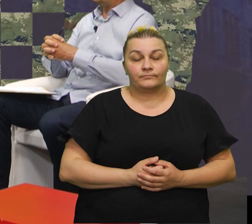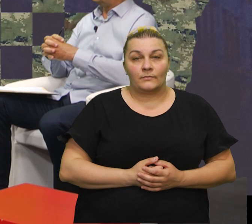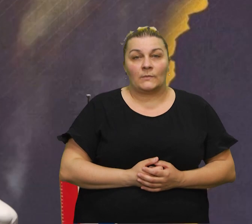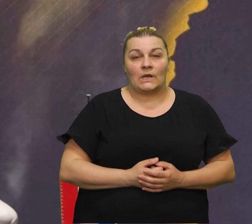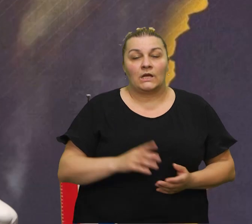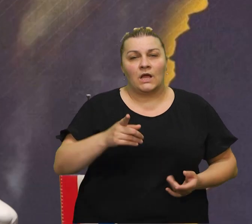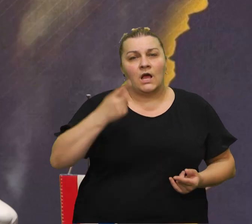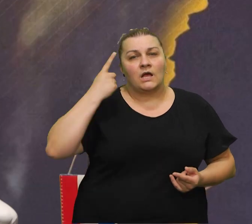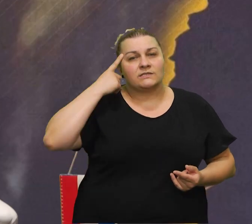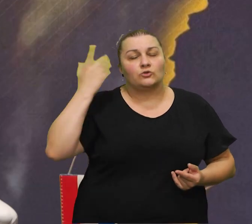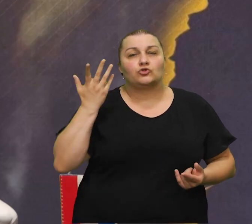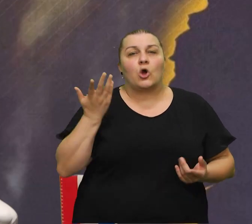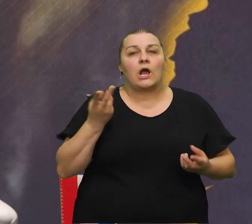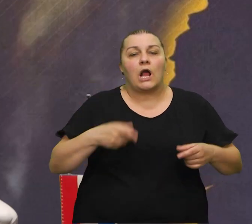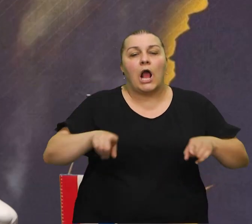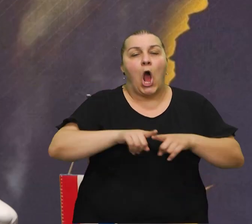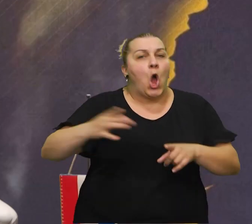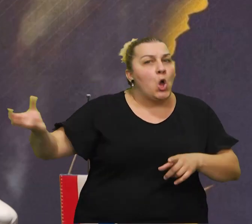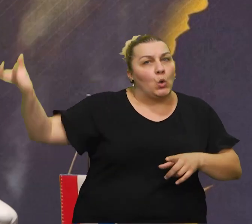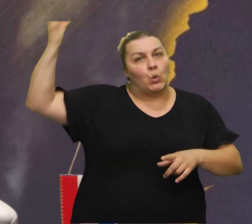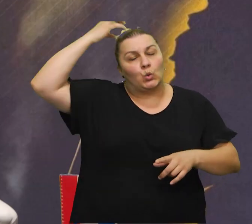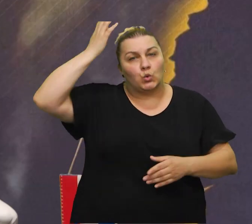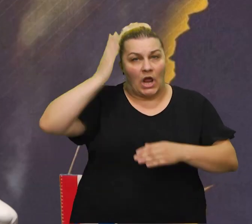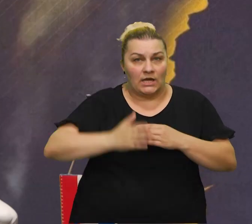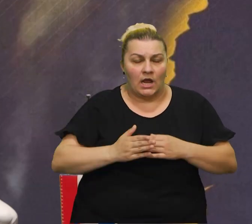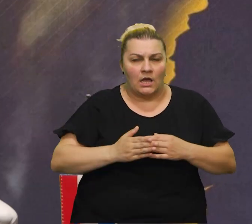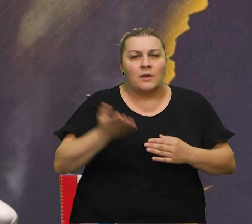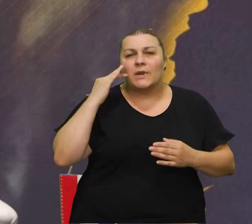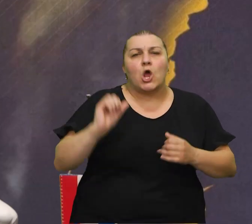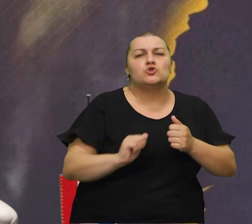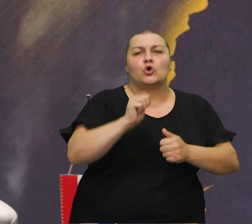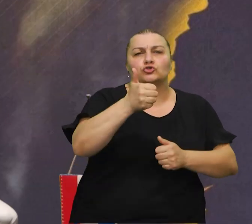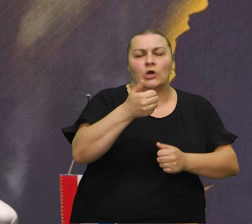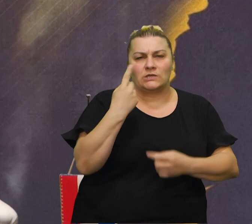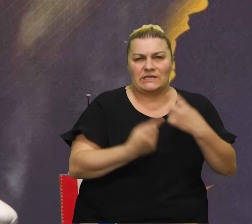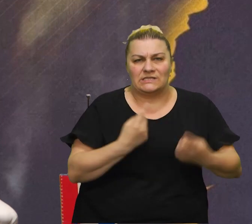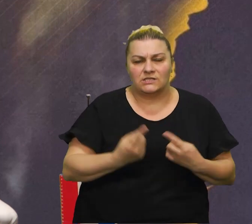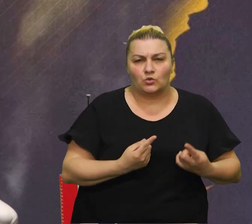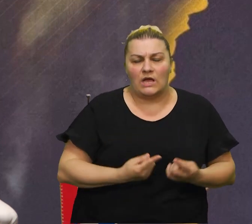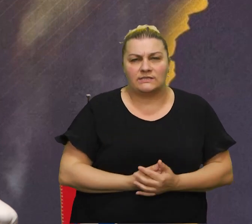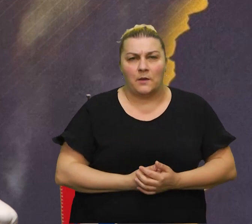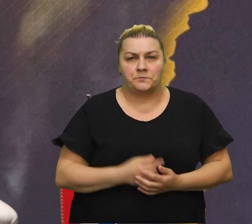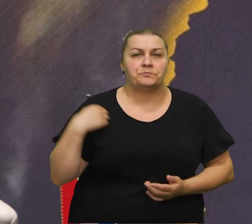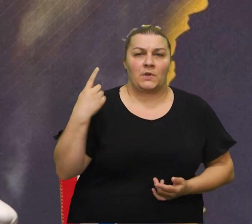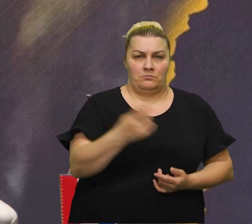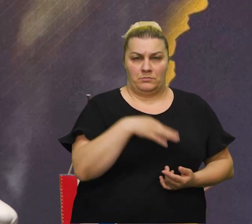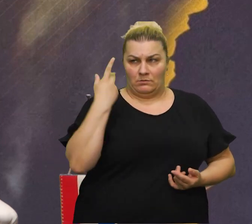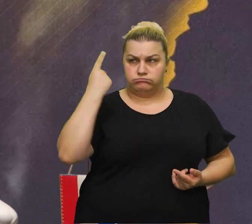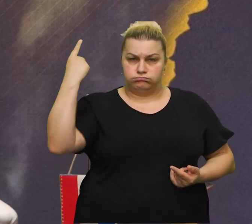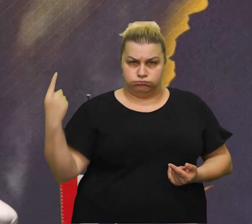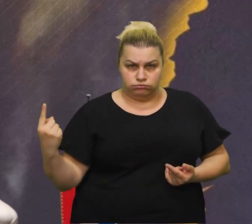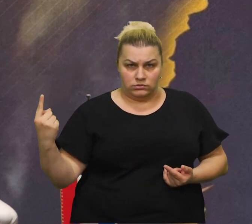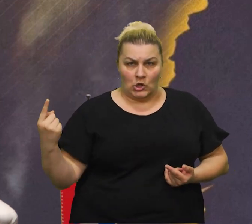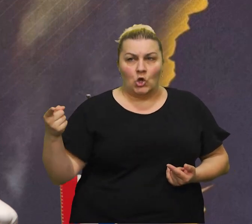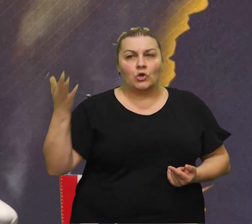epilog je bio, znate šta je kruna toga, pazite, ima još jedna situacija naša, je, kad je, kad smo mi bili tamo,